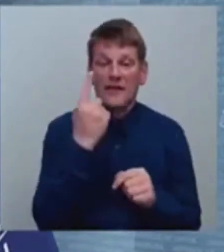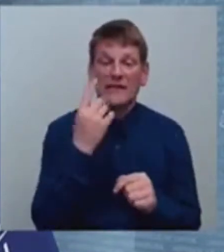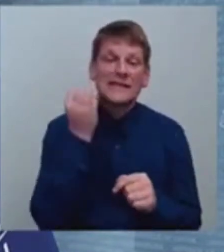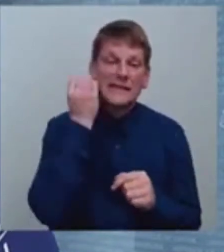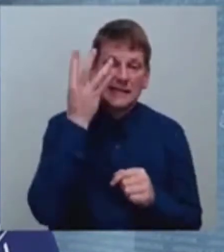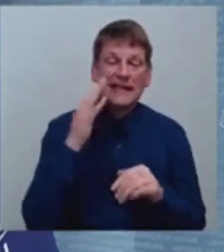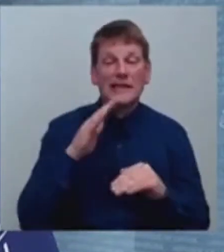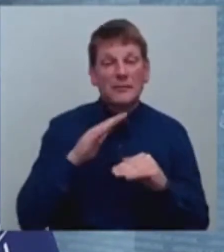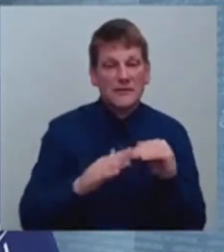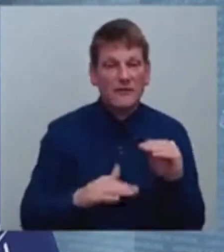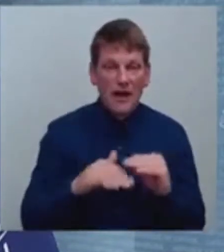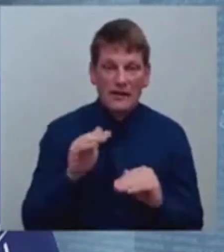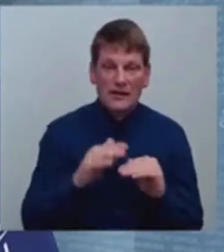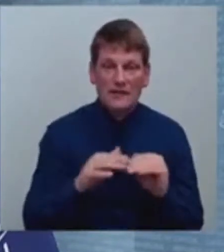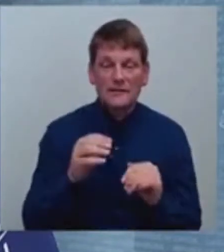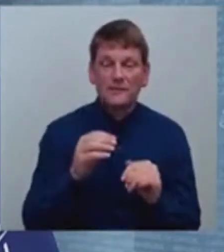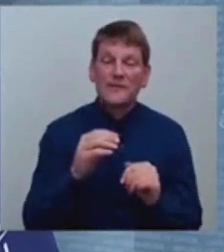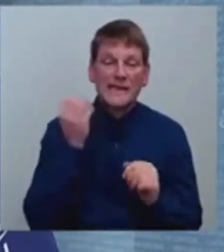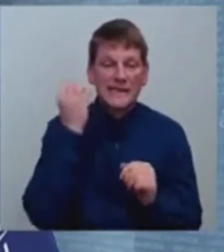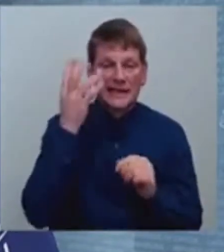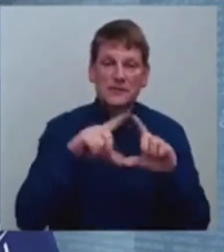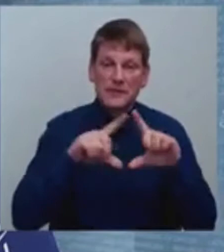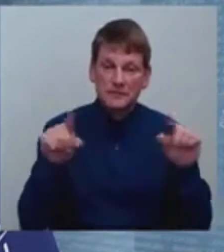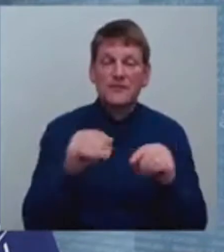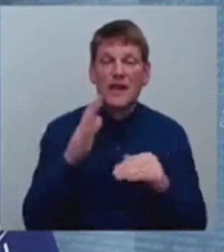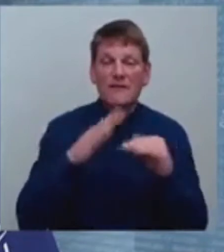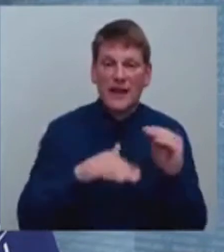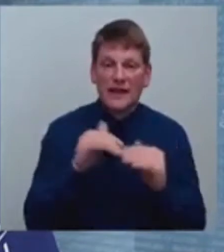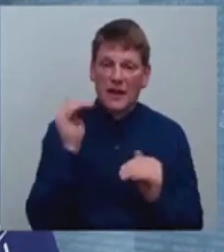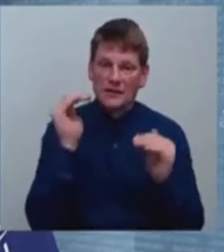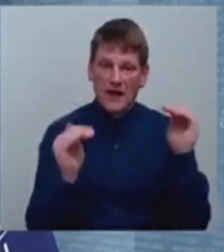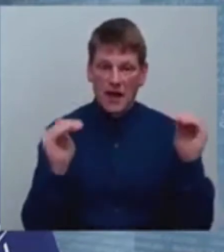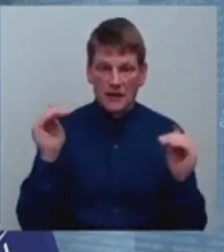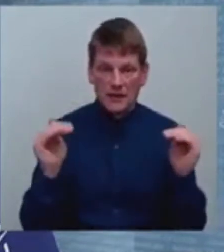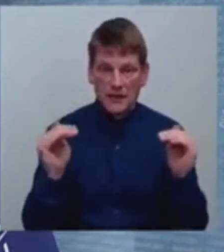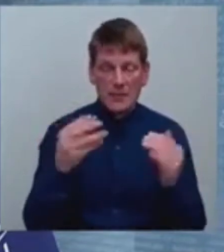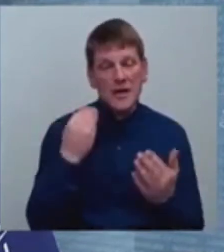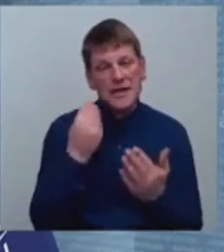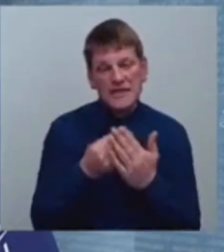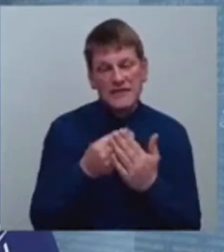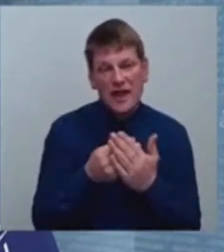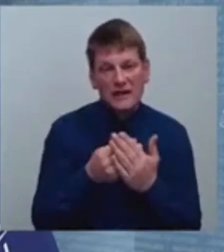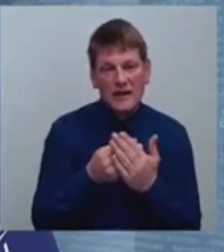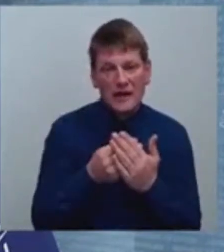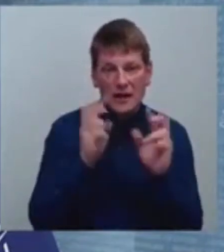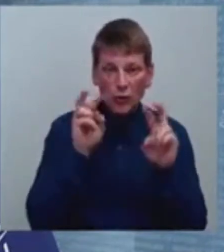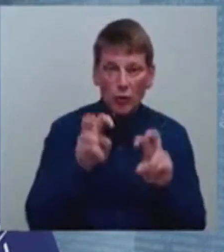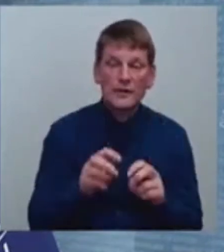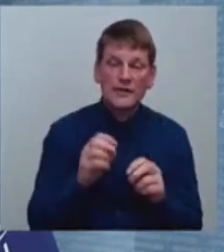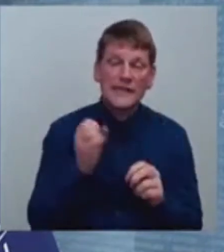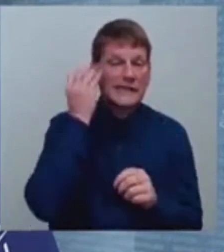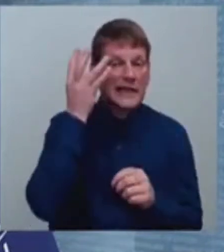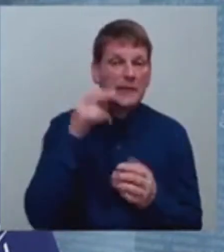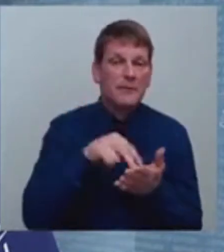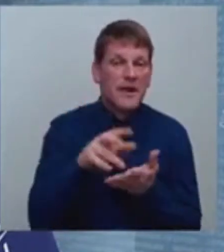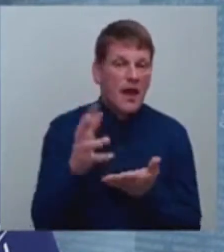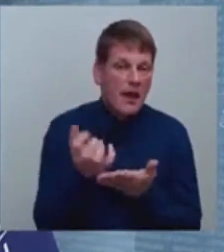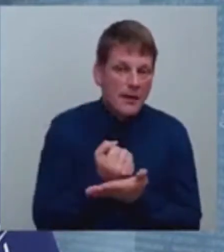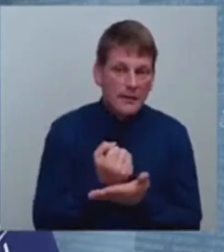iestādes kvalitātes rādītājiem, izvērtējot izglītības pieejamību,